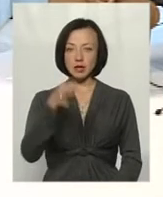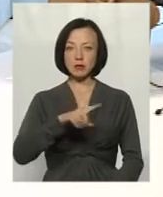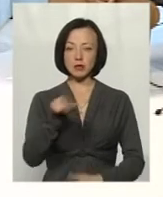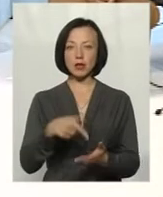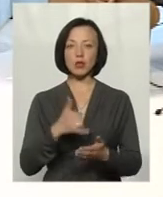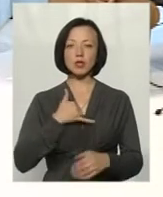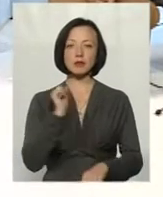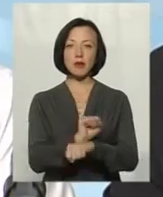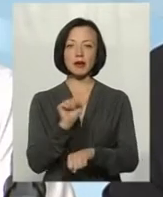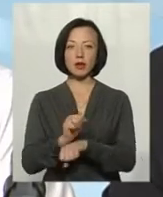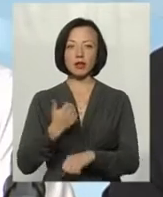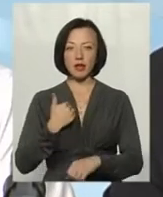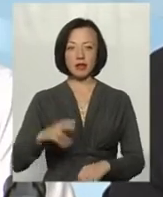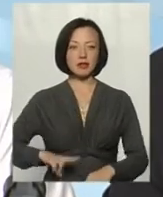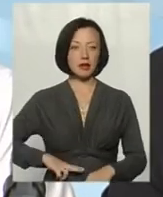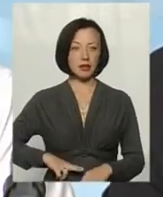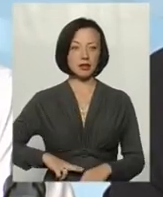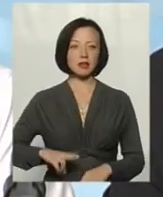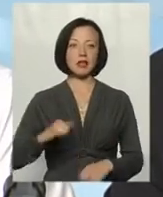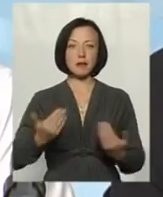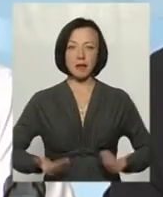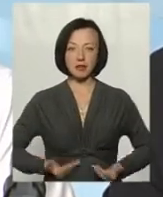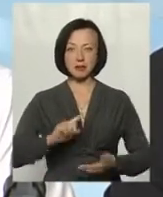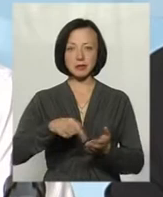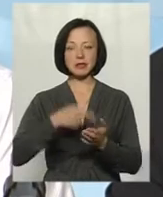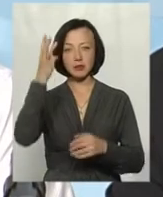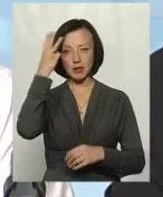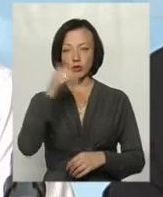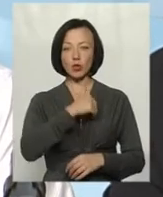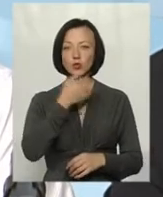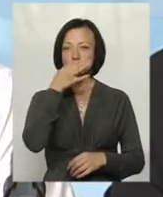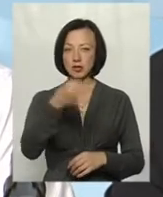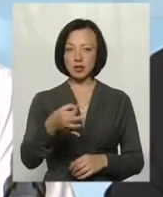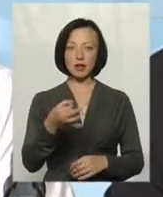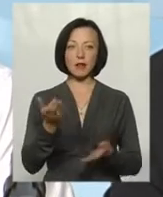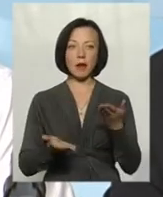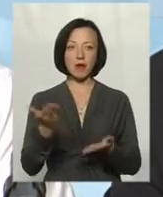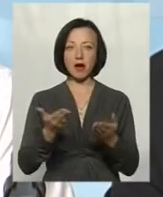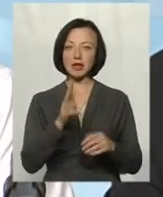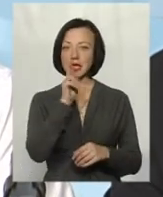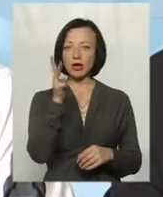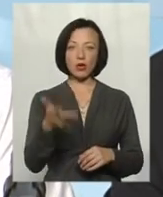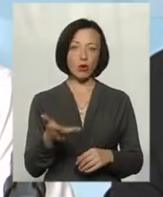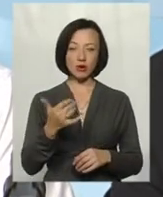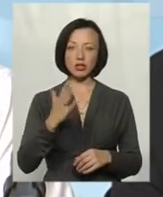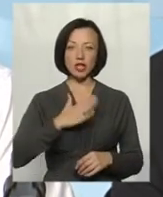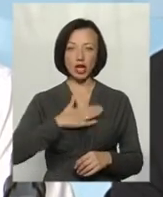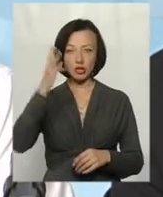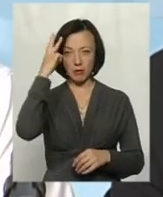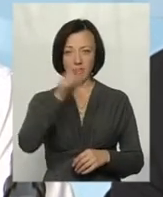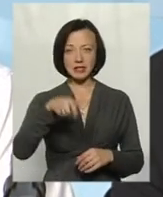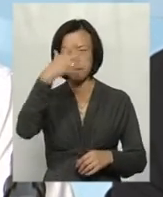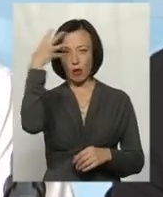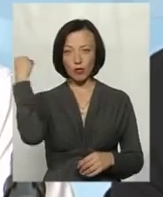перебої, хоча як директор я і мешканець міста Хмельницького хочу відзначити, що, напевно, вже років три наші хмельничани, напевно,